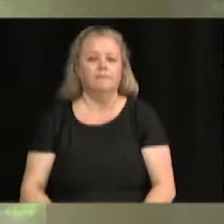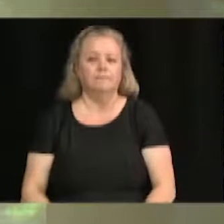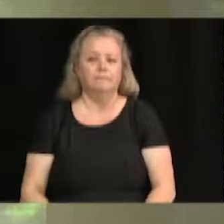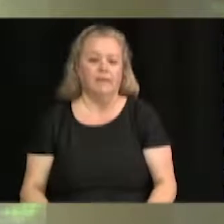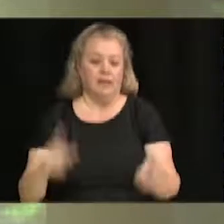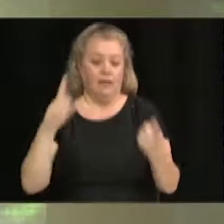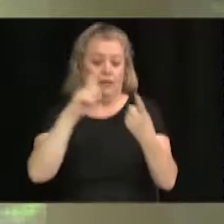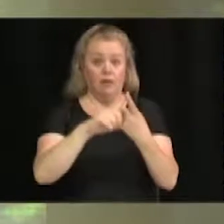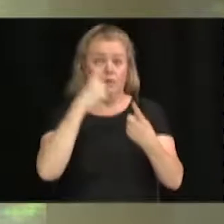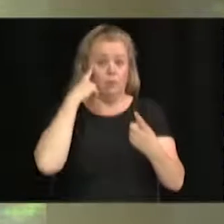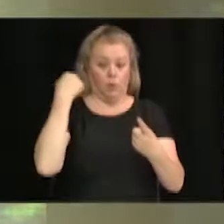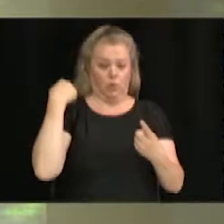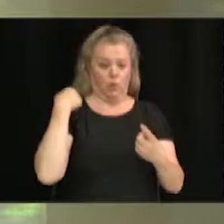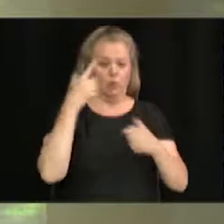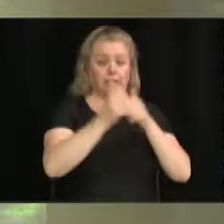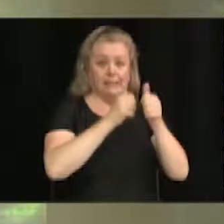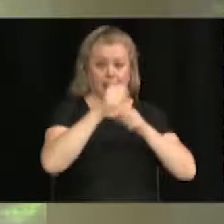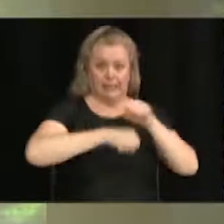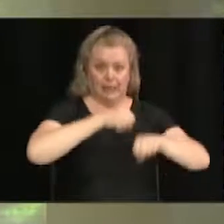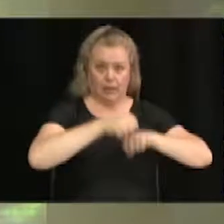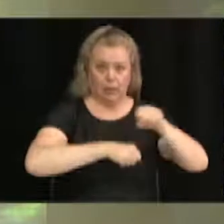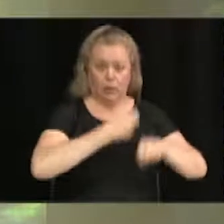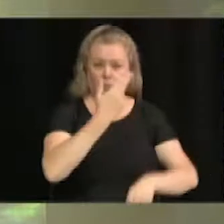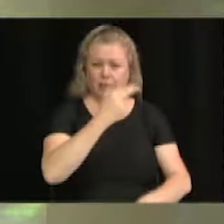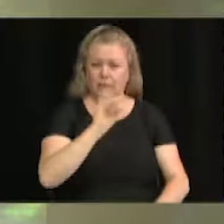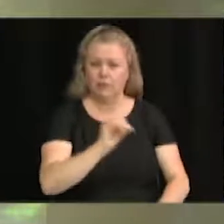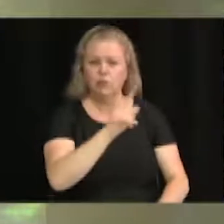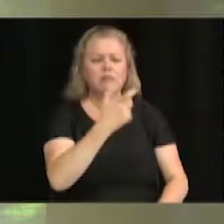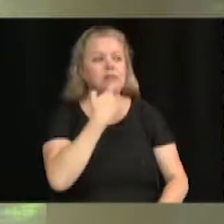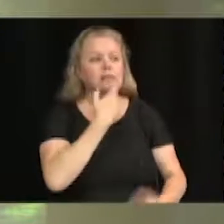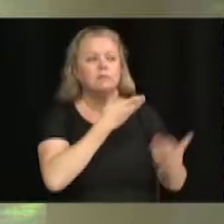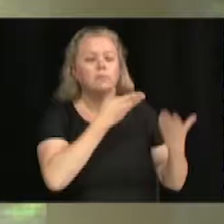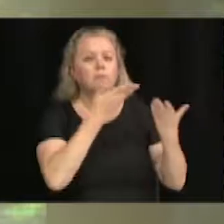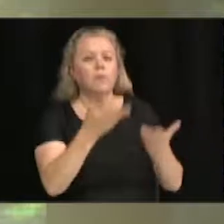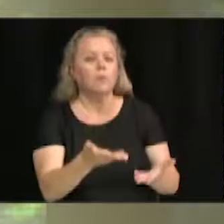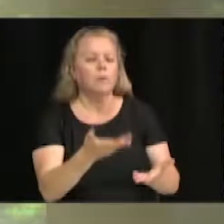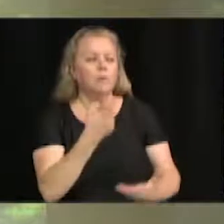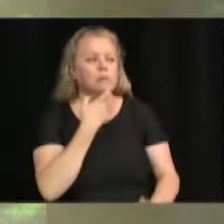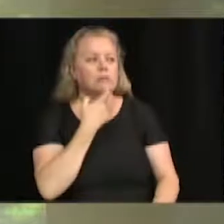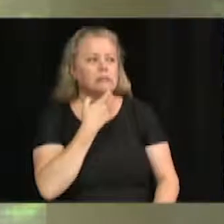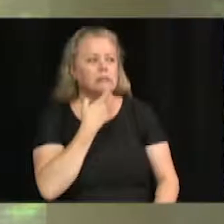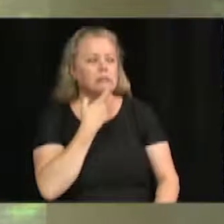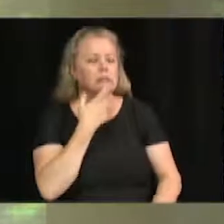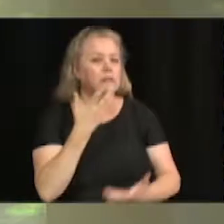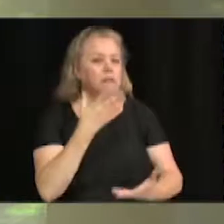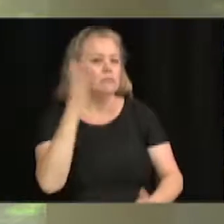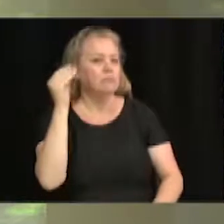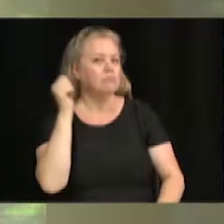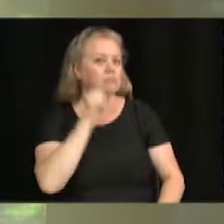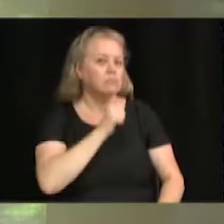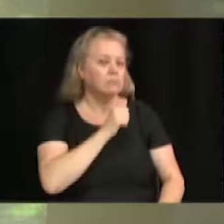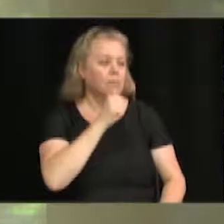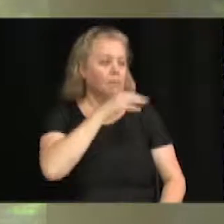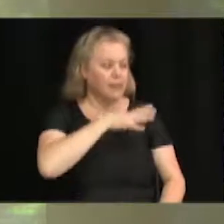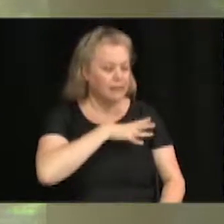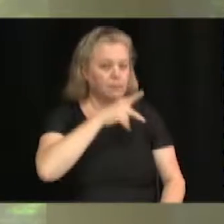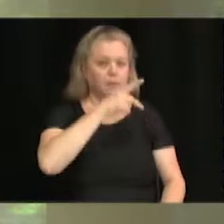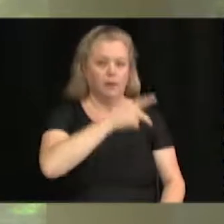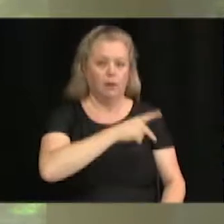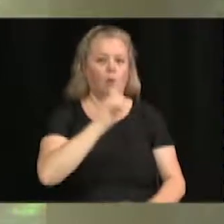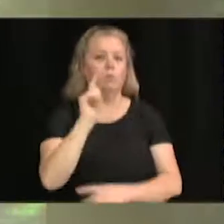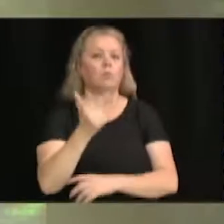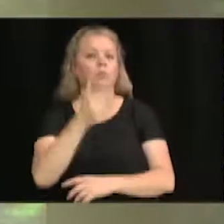critérium qui se tenait le 13 juillet. Est-ce que j un proposeur ou une proposeur? Mme Pilon, appuyé